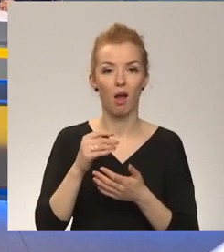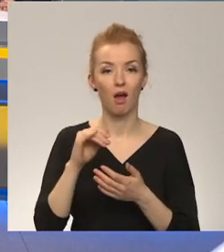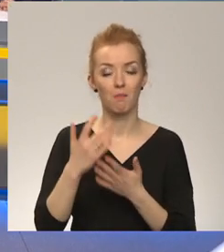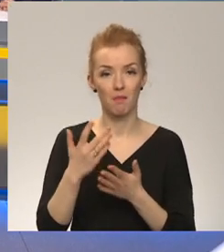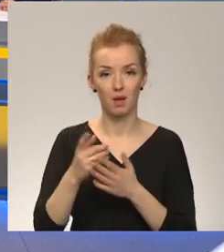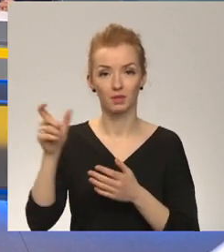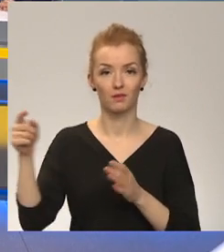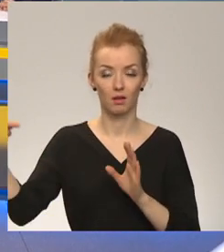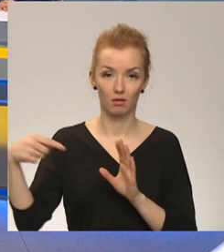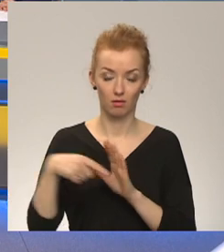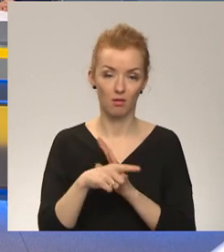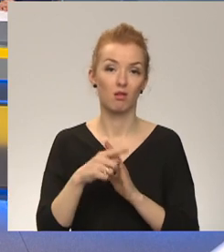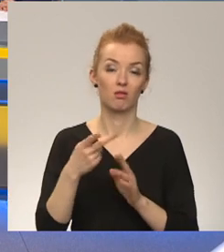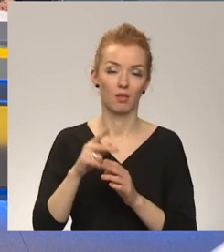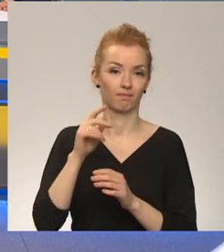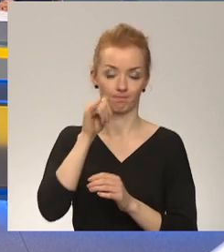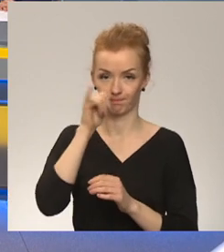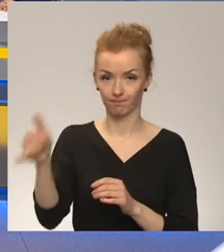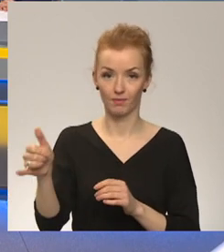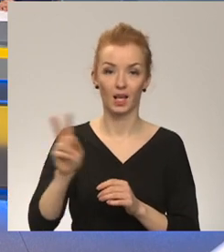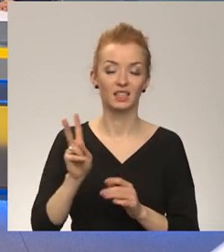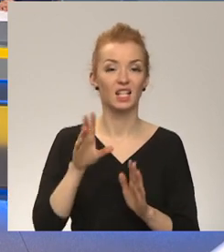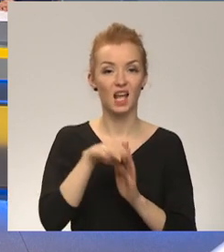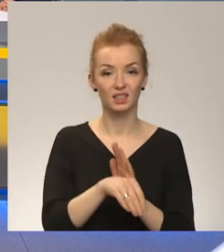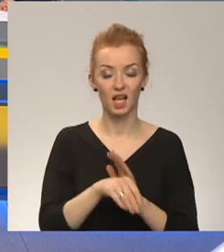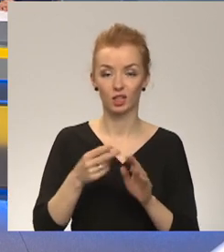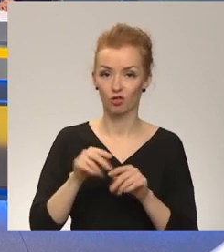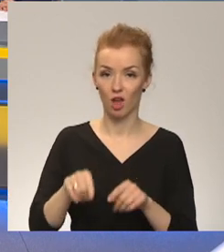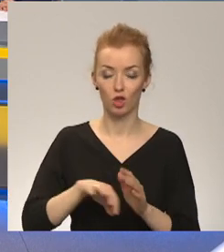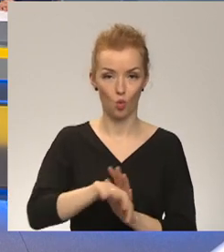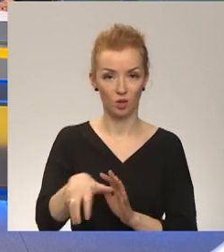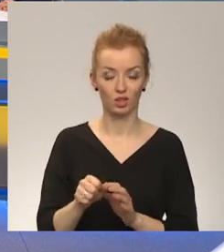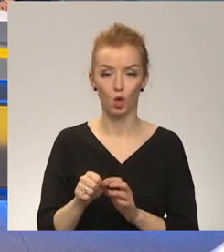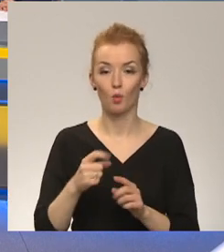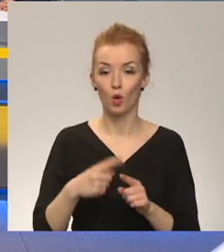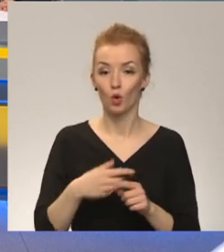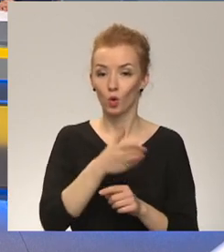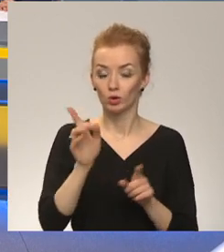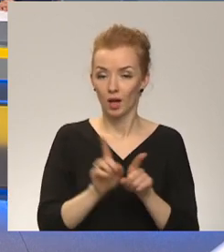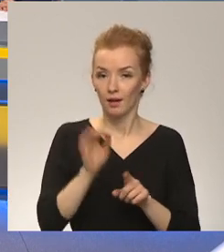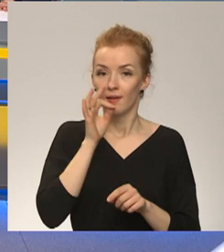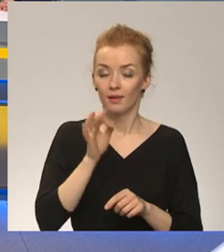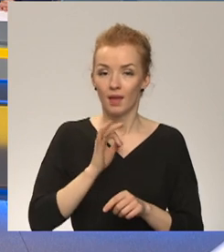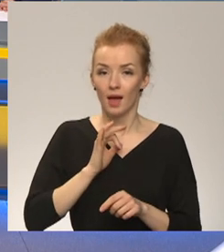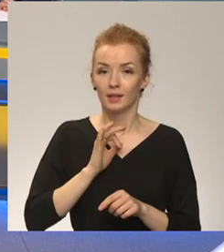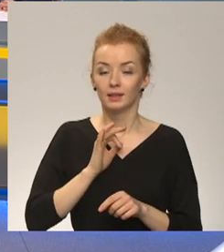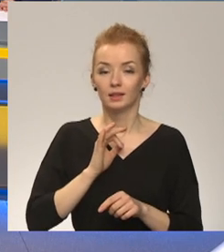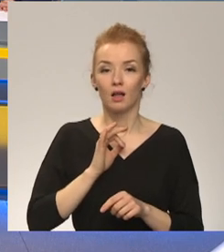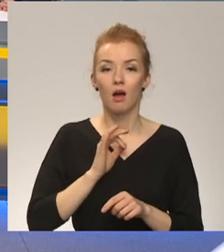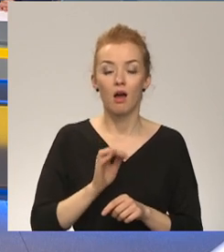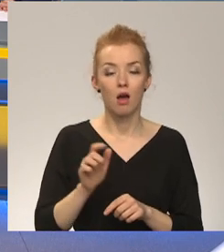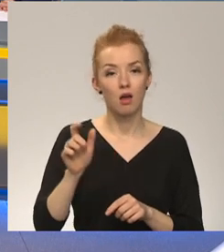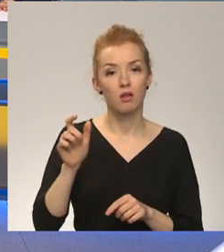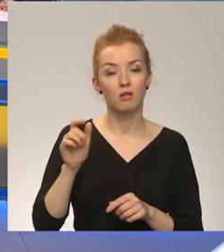Protams, ka ir jāliedz šīm personām, kur ir iesaistīti šajā konkrētajā noziegumā. Jūs jau pieminējāt arī humanitārā situāciju.